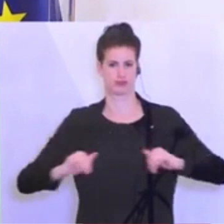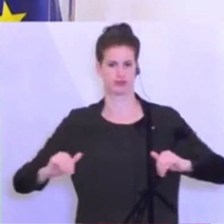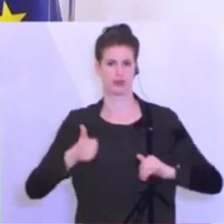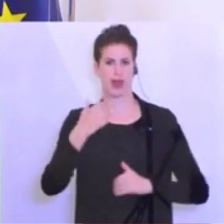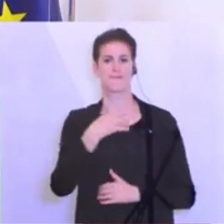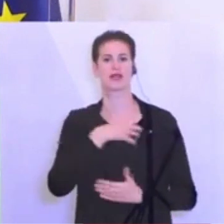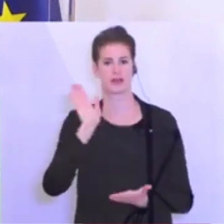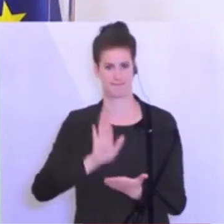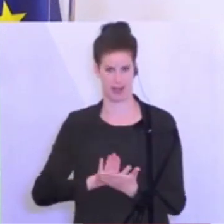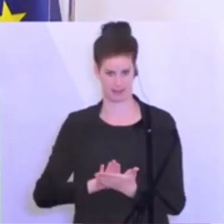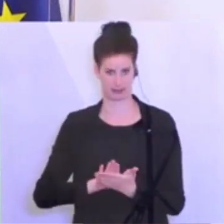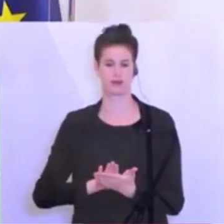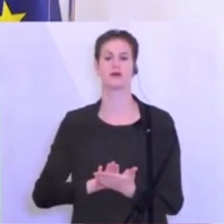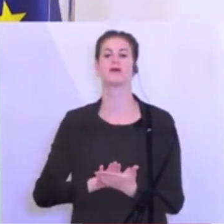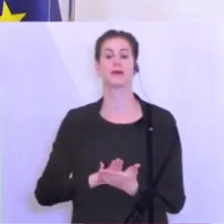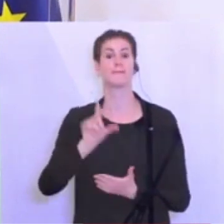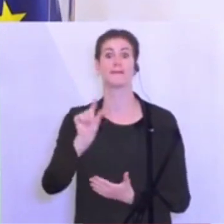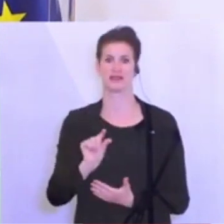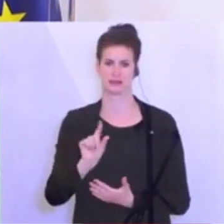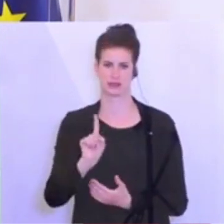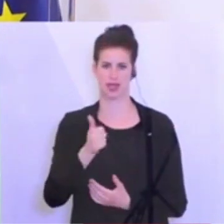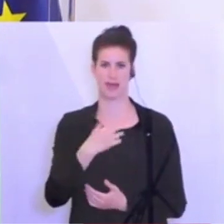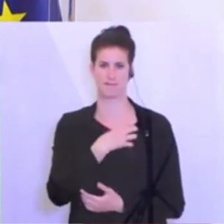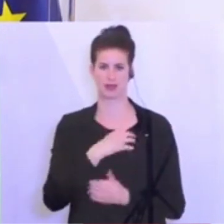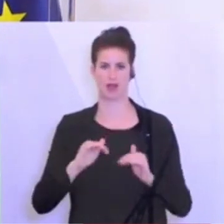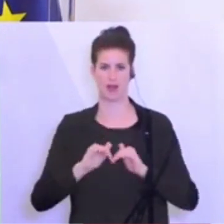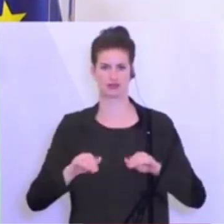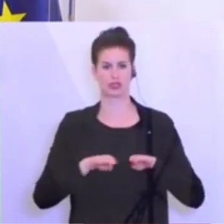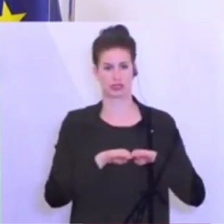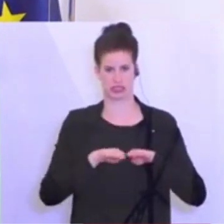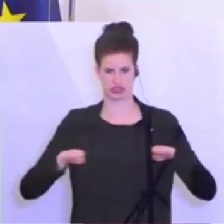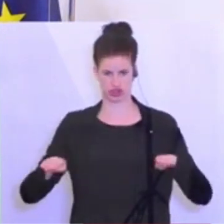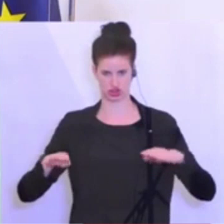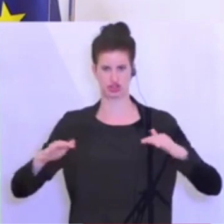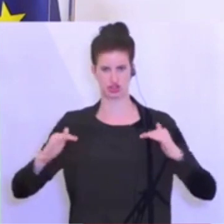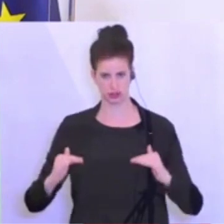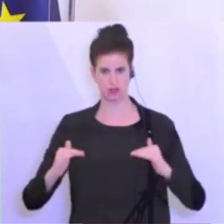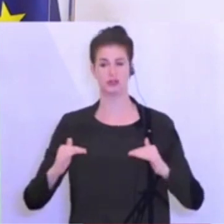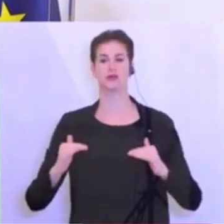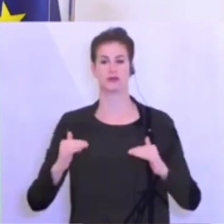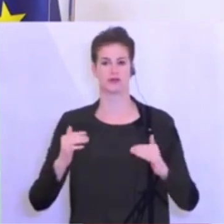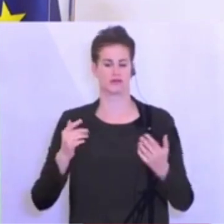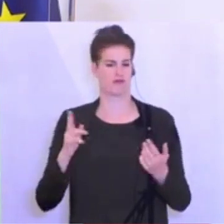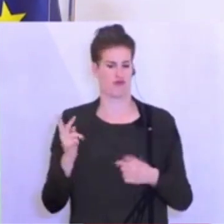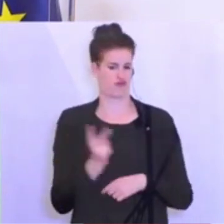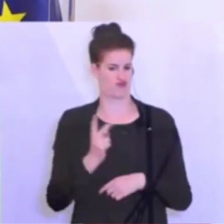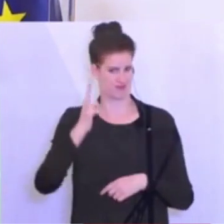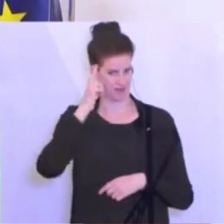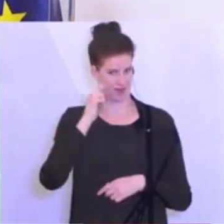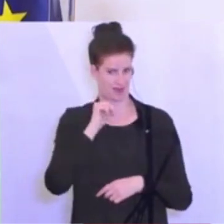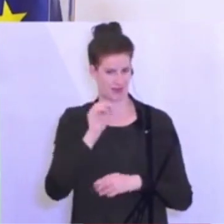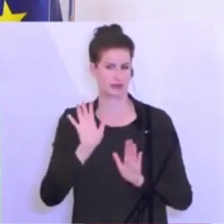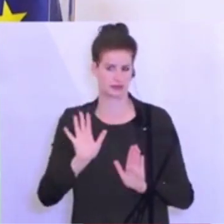einen Meter zumindest auseinanderstehen, damit der entsprechende Mindestabstand bei Gruppen, die nichts miteinander zu tun haben,